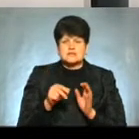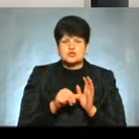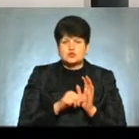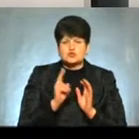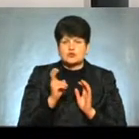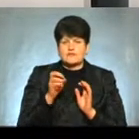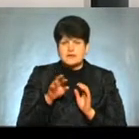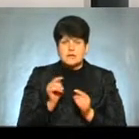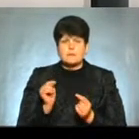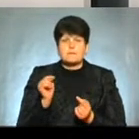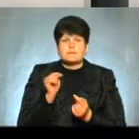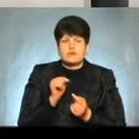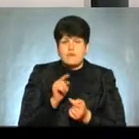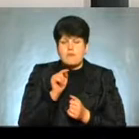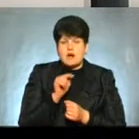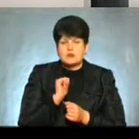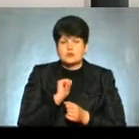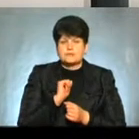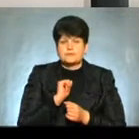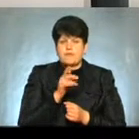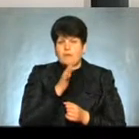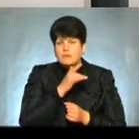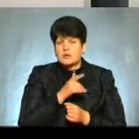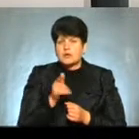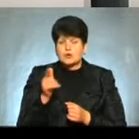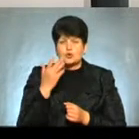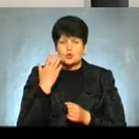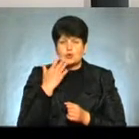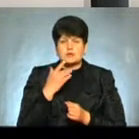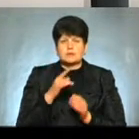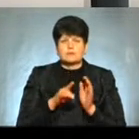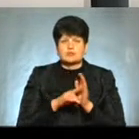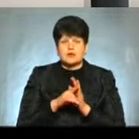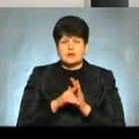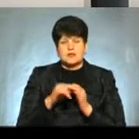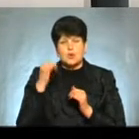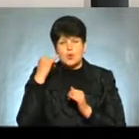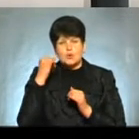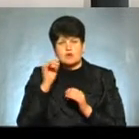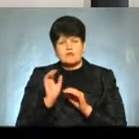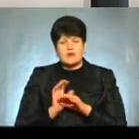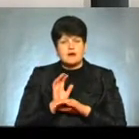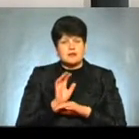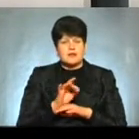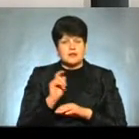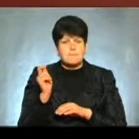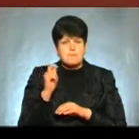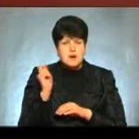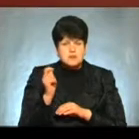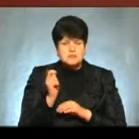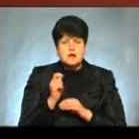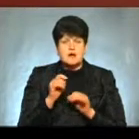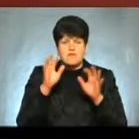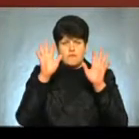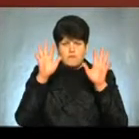співпало з періодом, коли начали корів виганяти на випас А в цей час упали